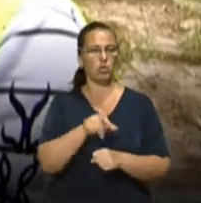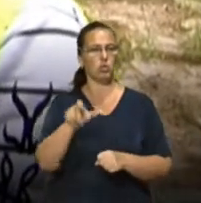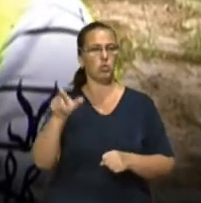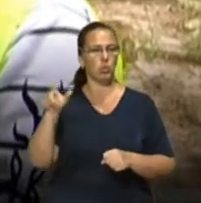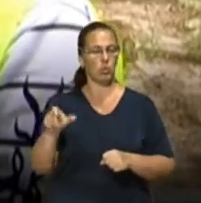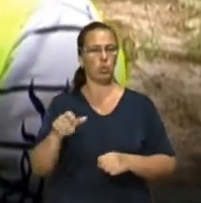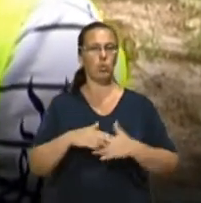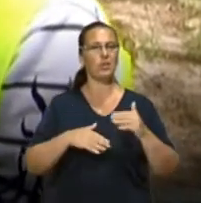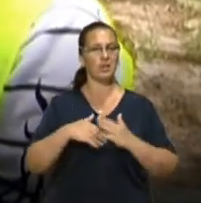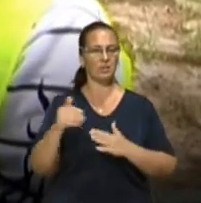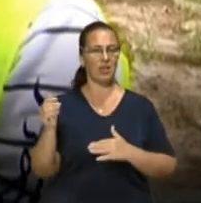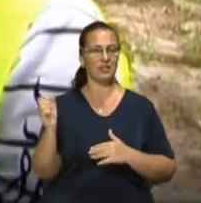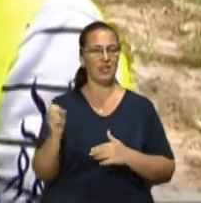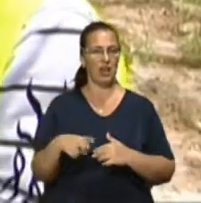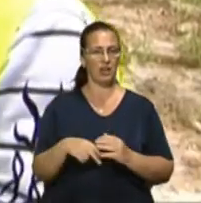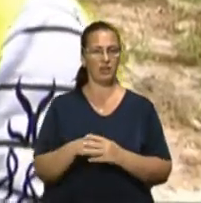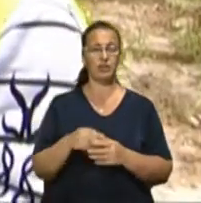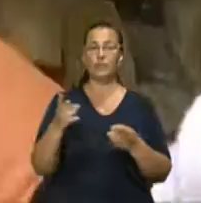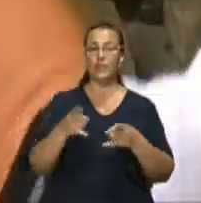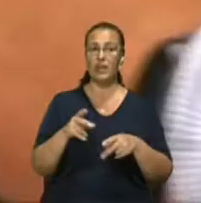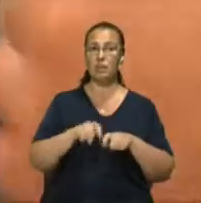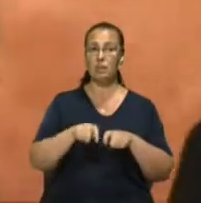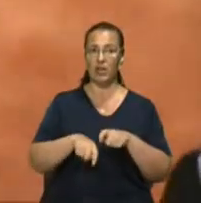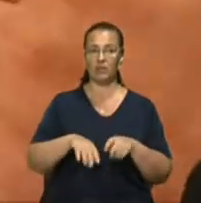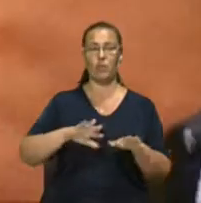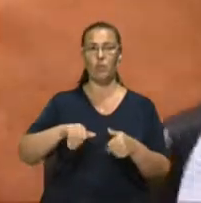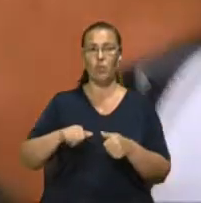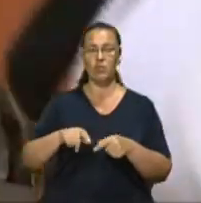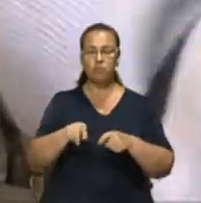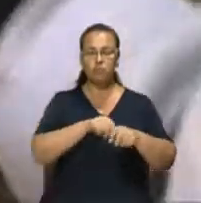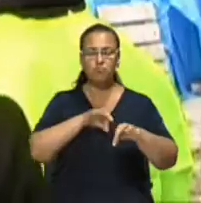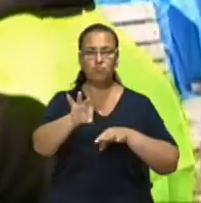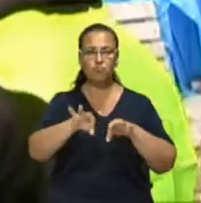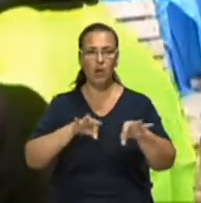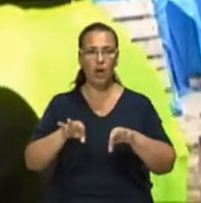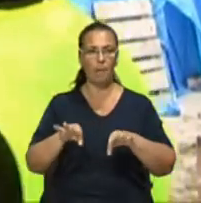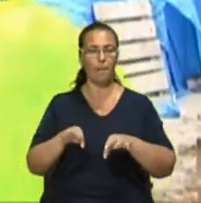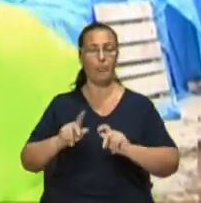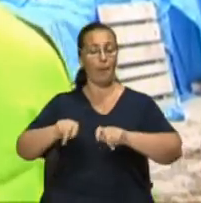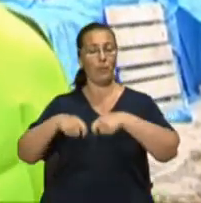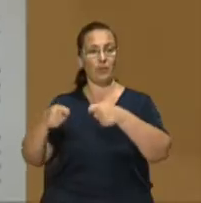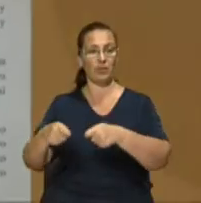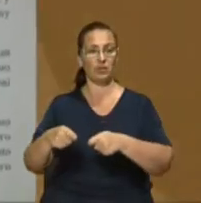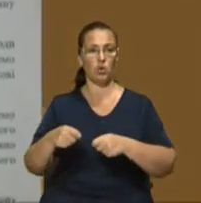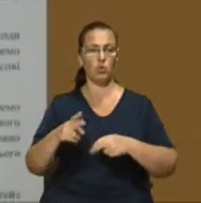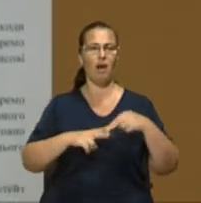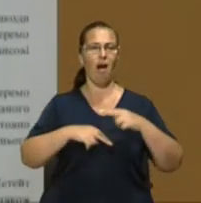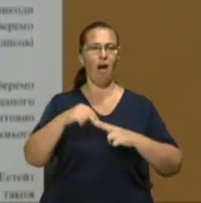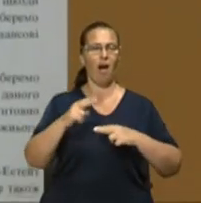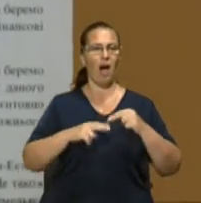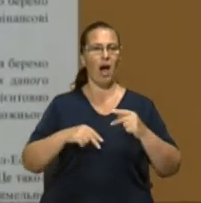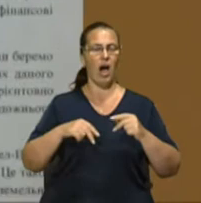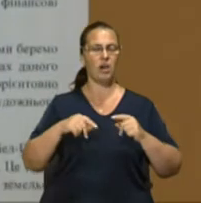треба зараз перевірити раз і все. Потім їхні заміри передадуть архітекторам. На фейсбук-сторінці міського голови